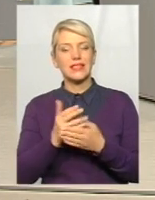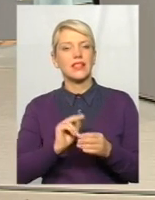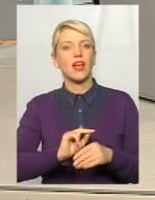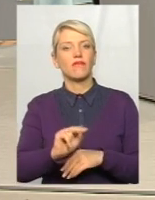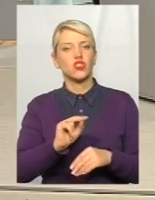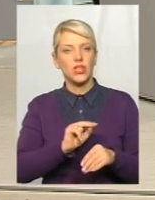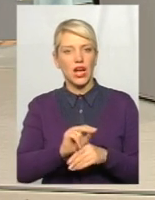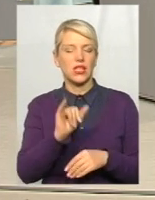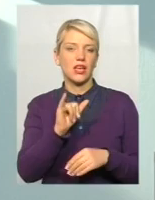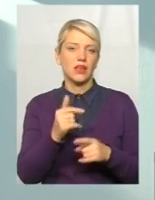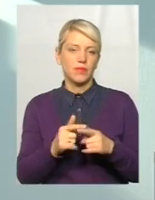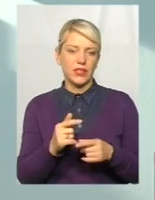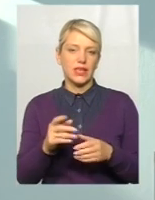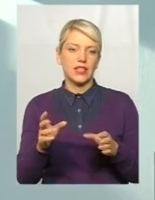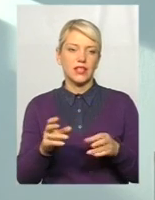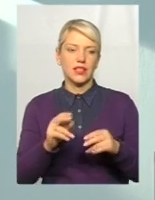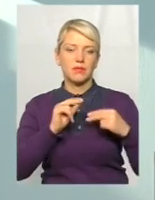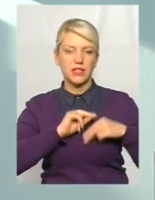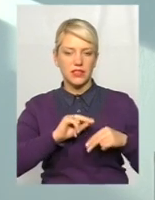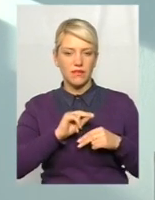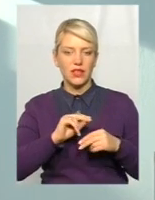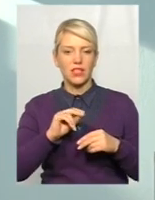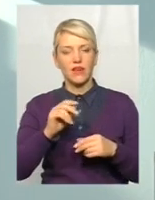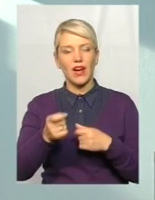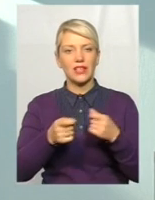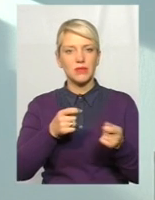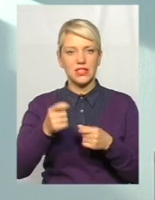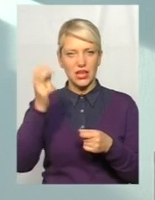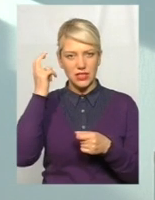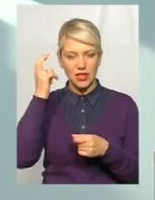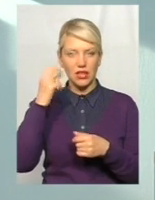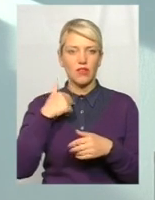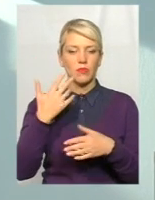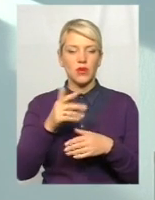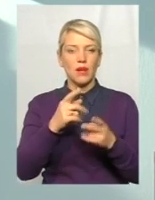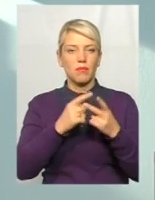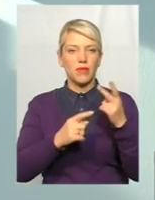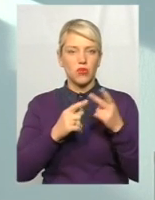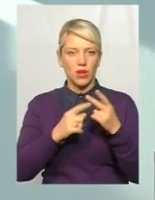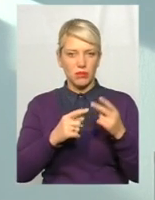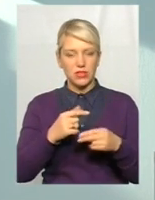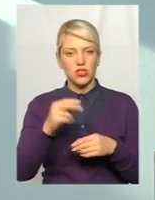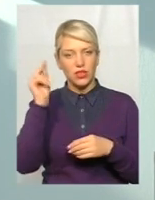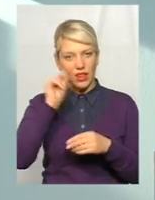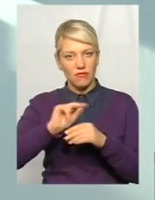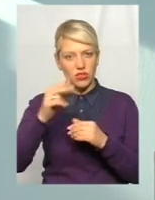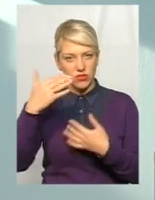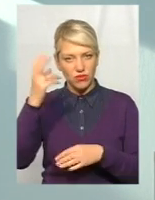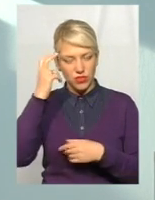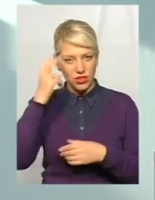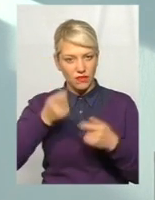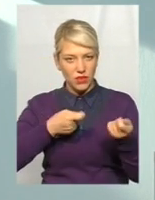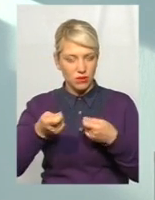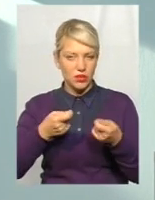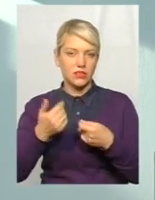кількох співробітників в адміністрації навчили в Києві, вони прийшли на курс навчання півтримісячний, і зараз вже є один пілотний проект, який ми запровадили,